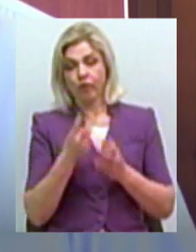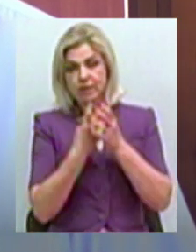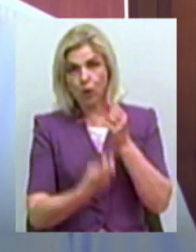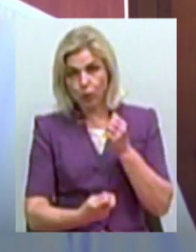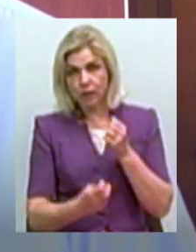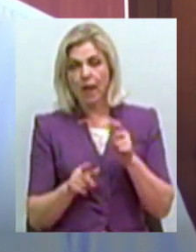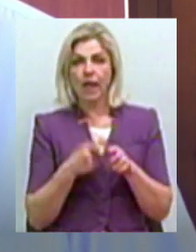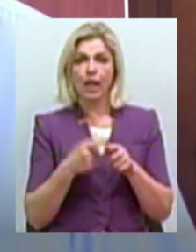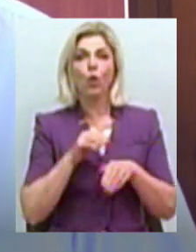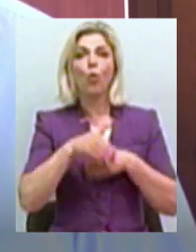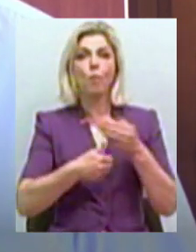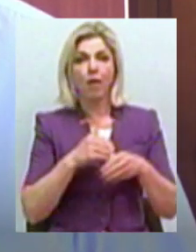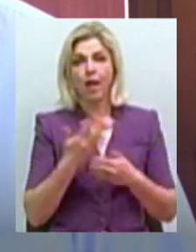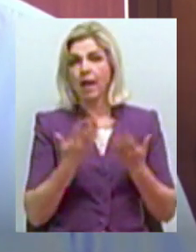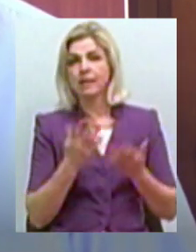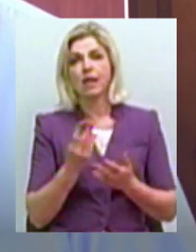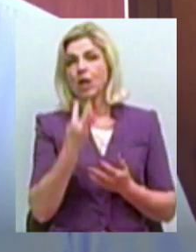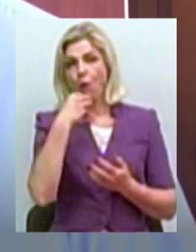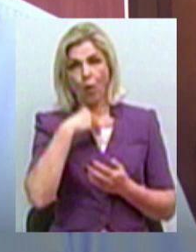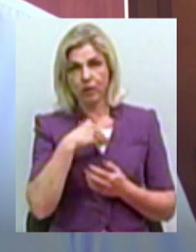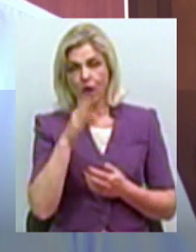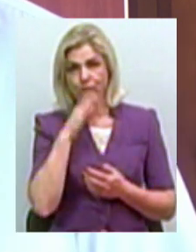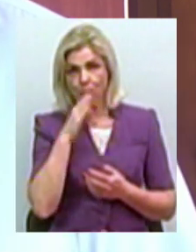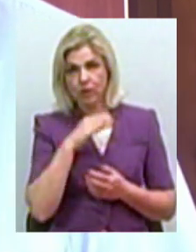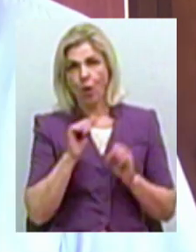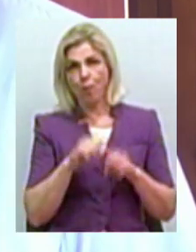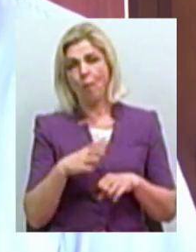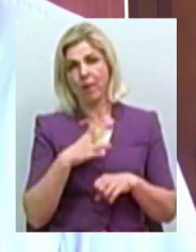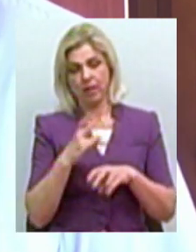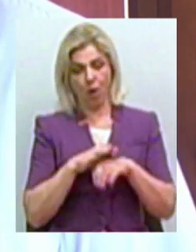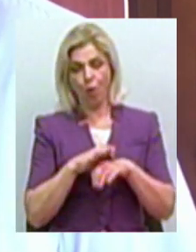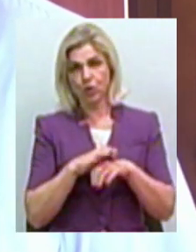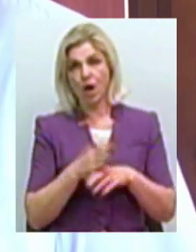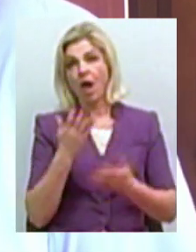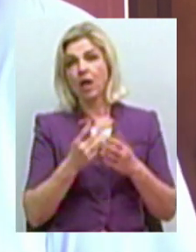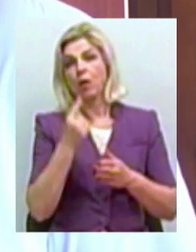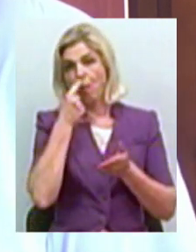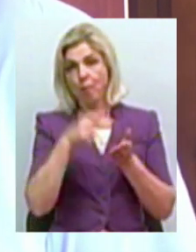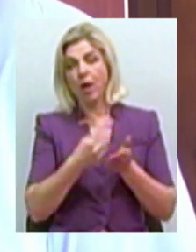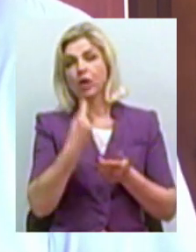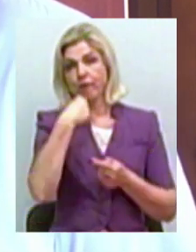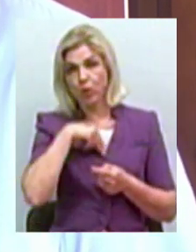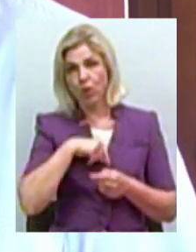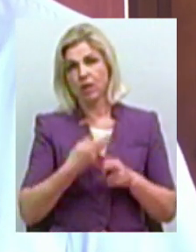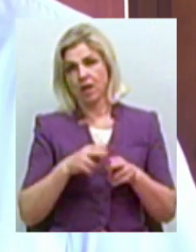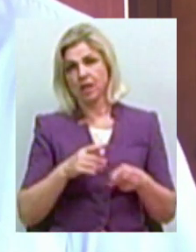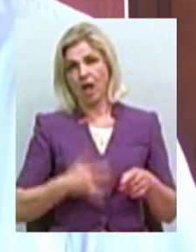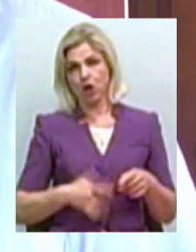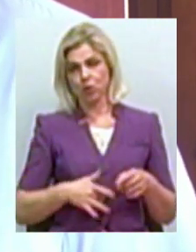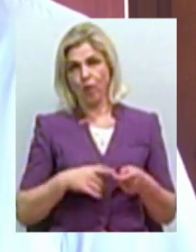Якщо не зковтати, то можуть бути прояви на шкірі. Якщо наковтатися води, то це будуть кишкові